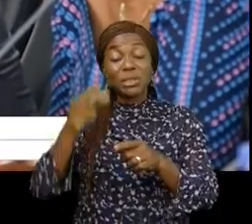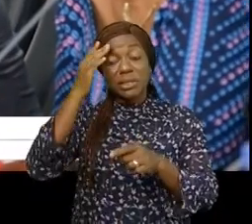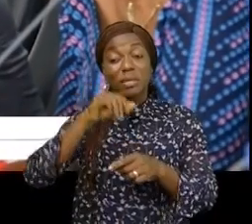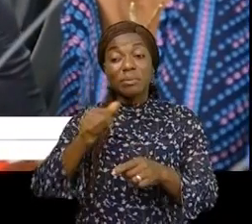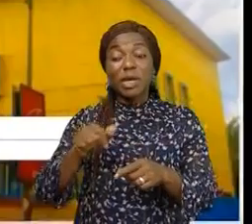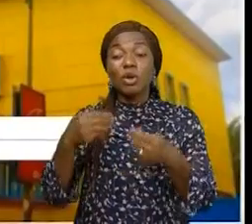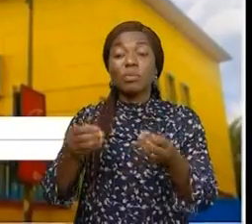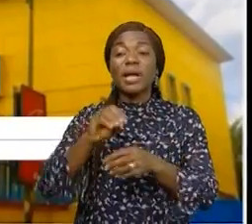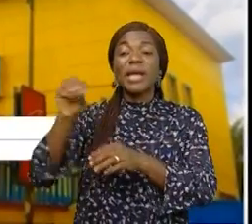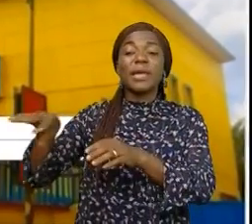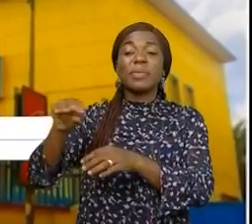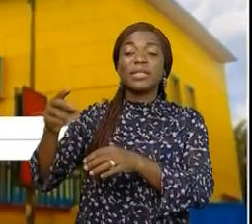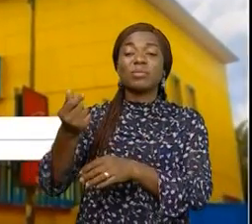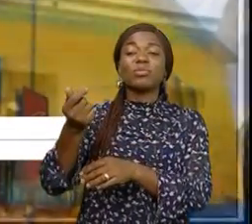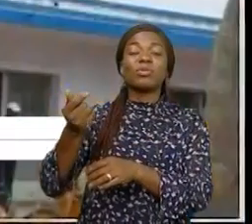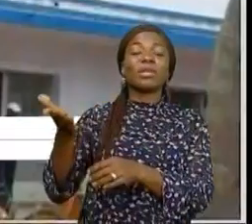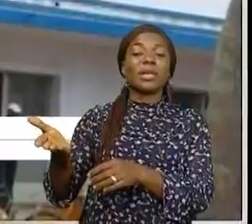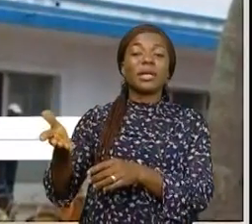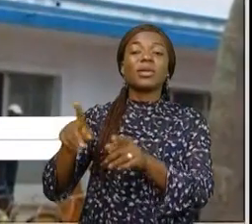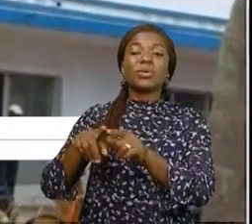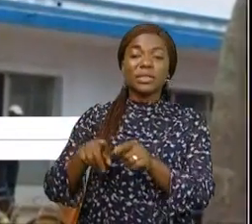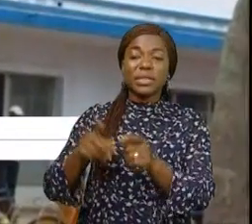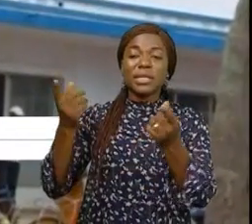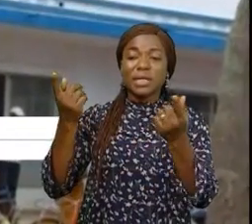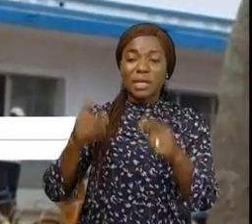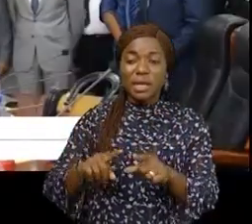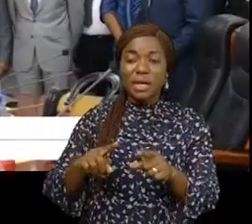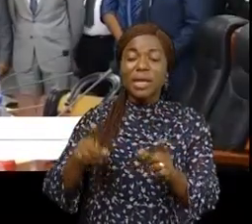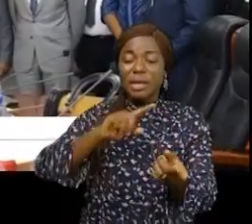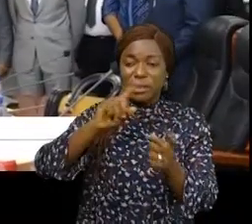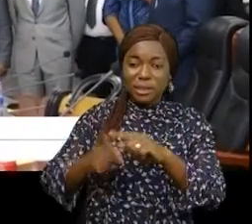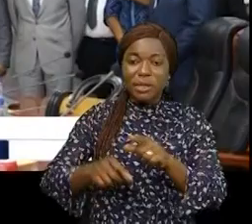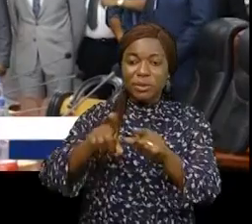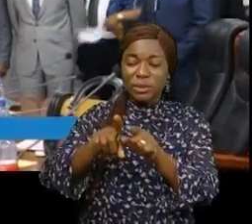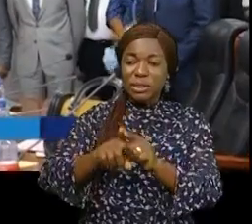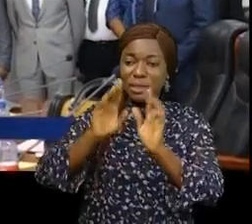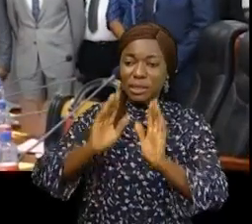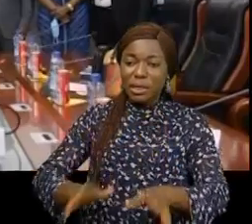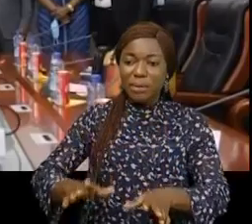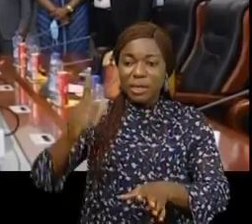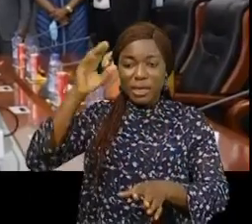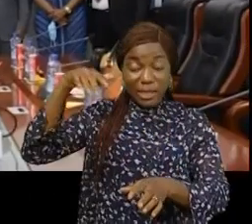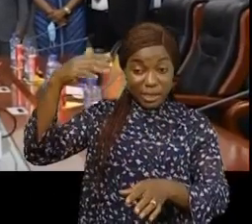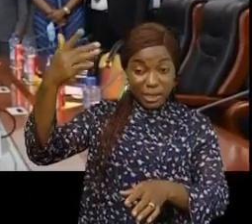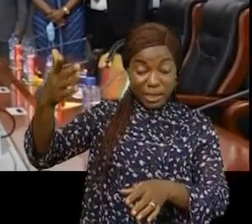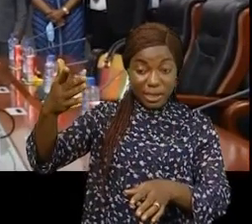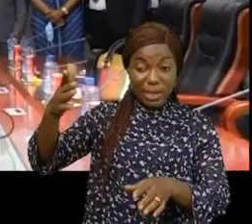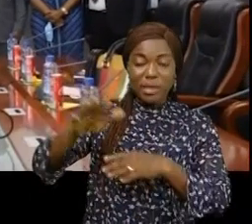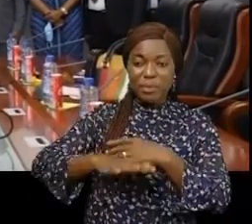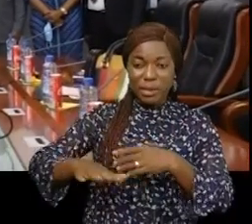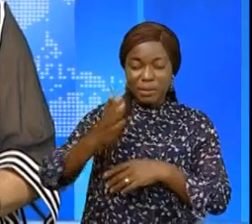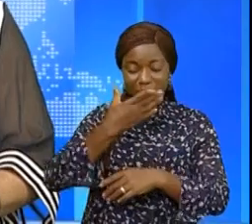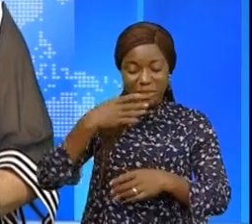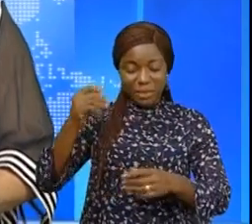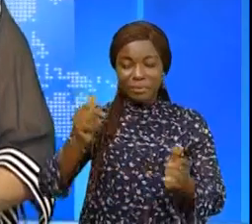Cadeco, une fois réhabilité, va se faire prévaloir par le service qu'elle va offrir, surtout dans l'arrière-pays avec un rendement meilleur.